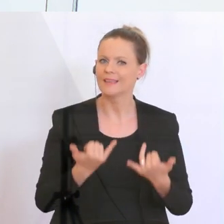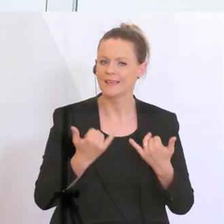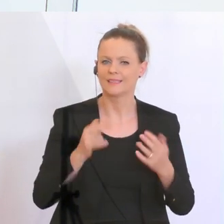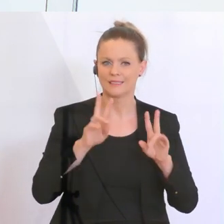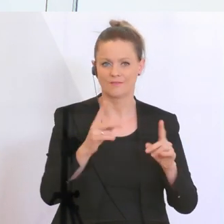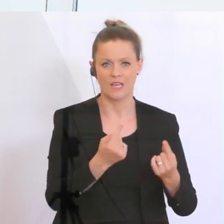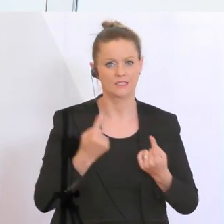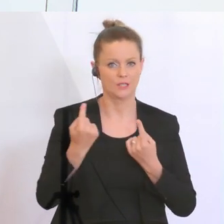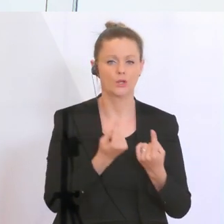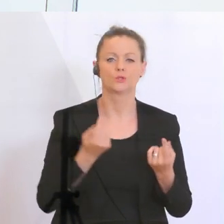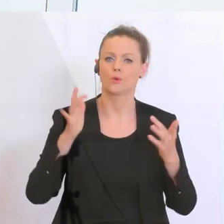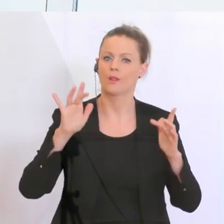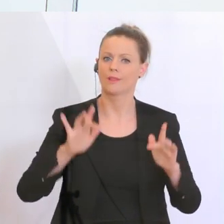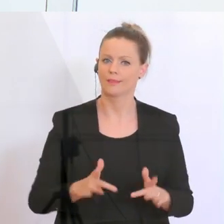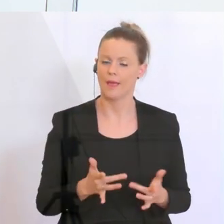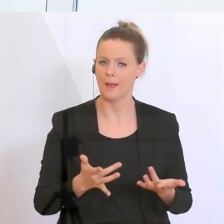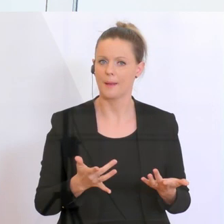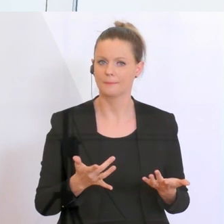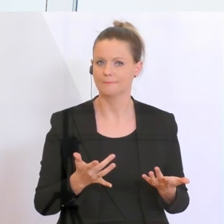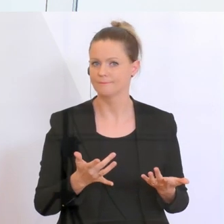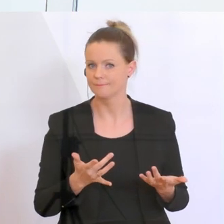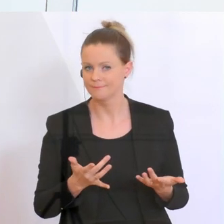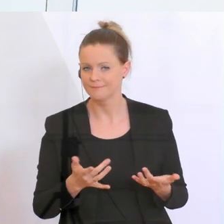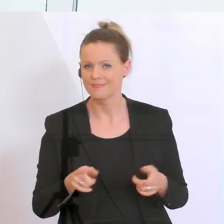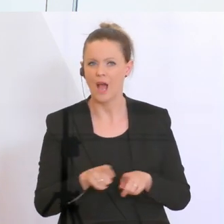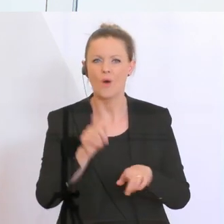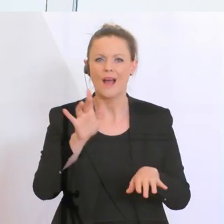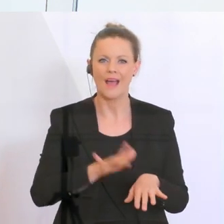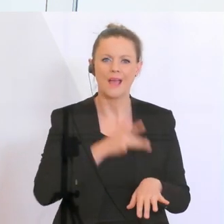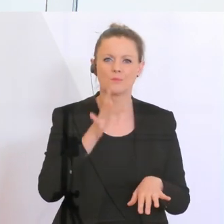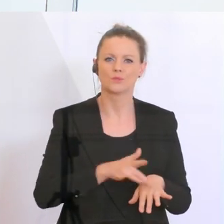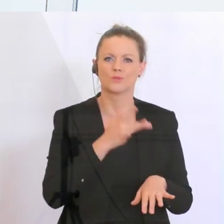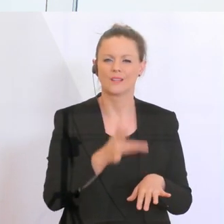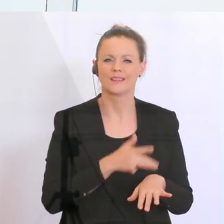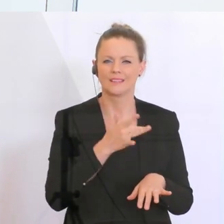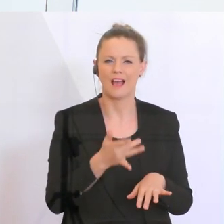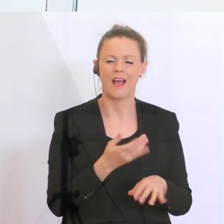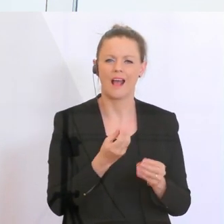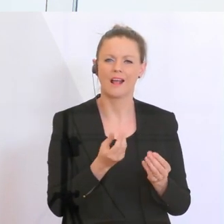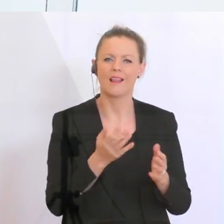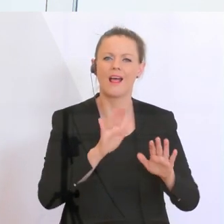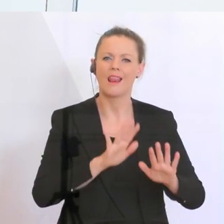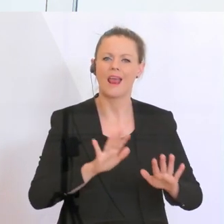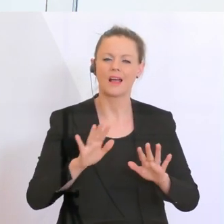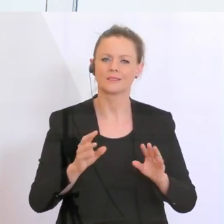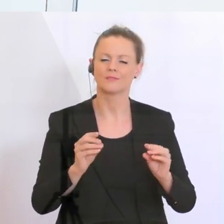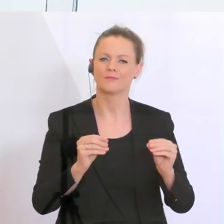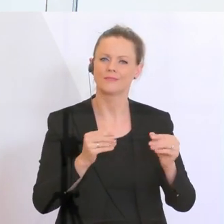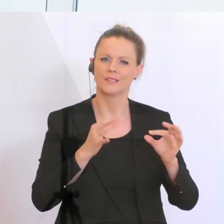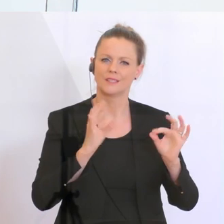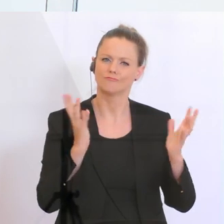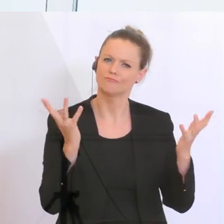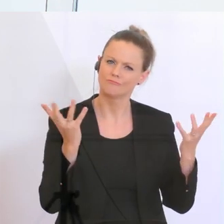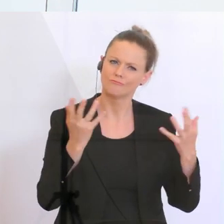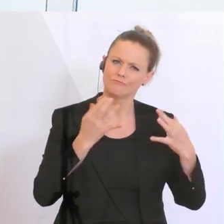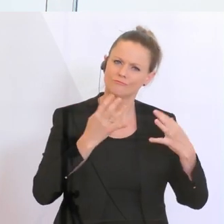sind, wo auch die emotionelle Seite sich gut eingependelt hat. Es ist